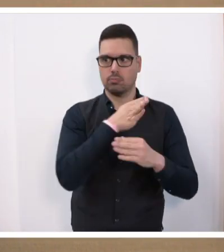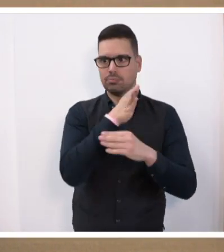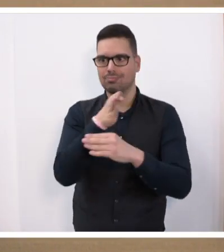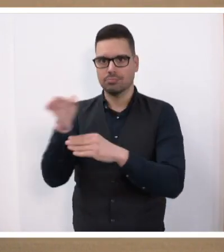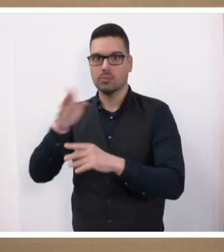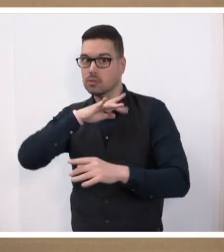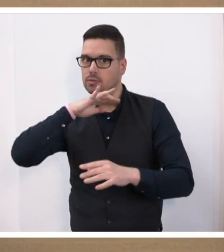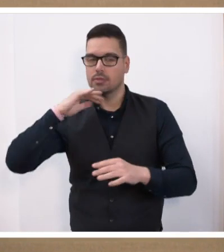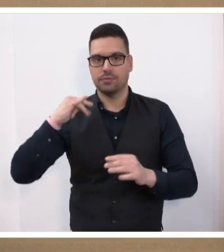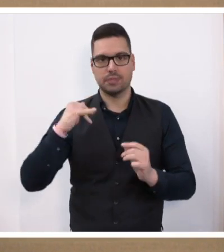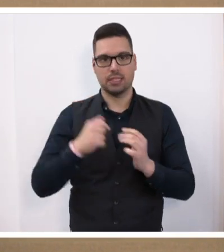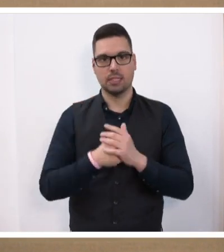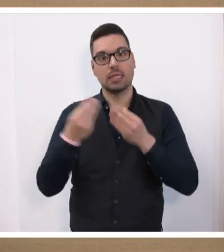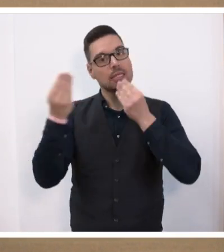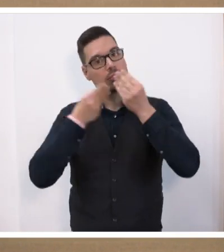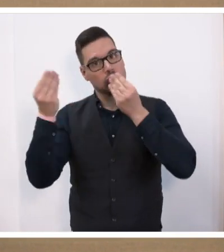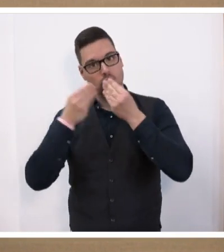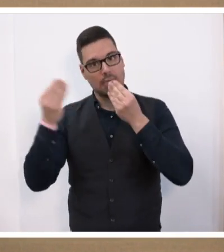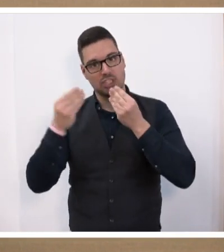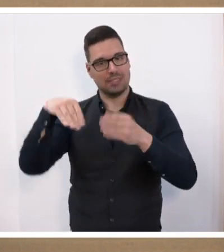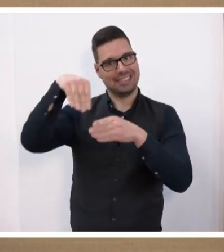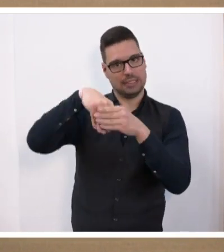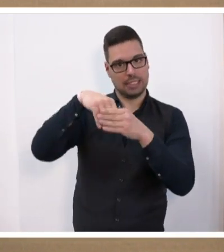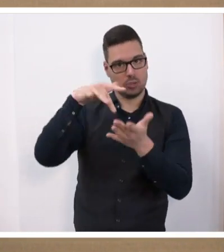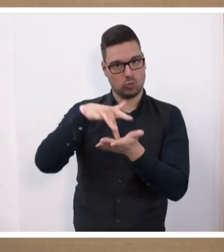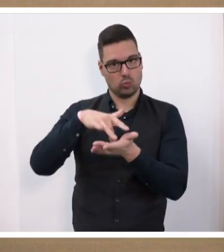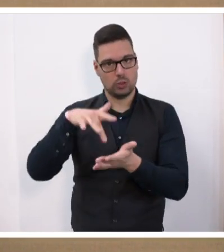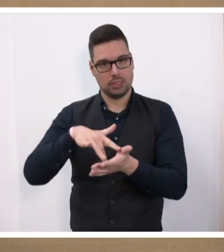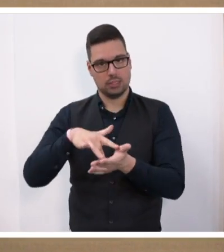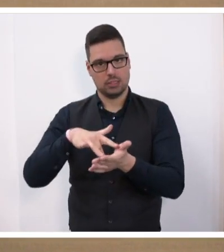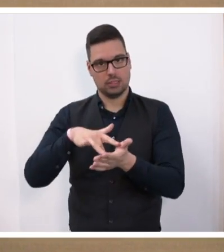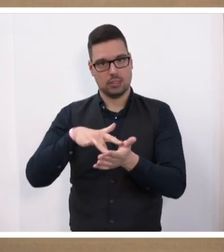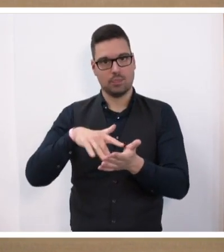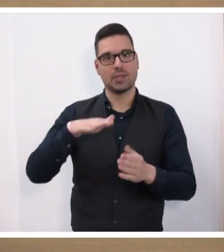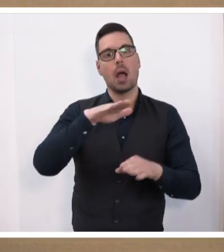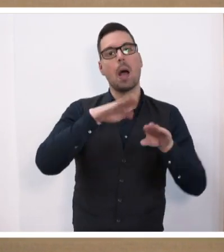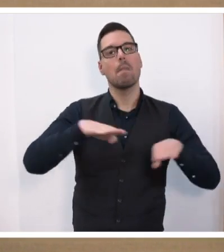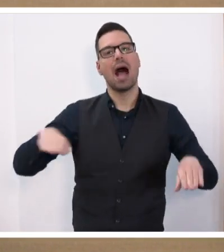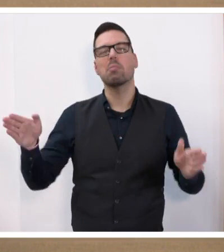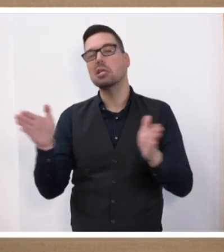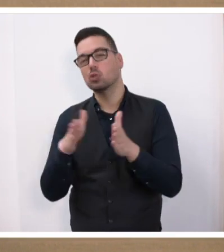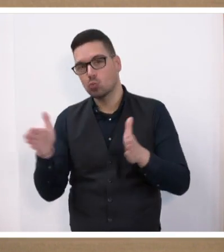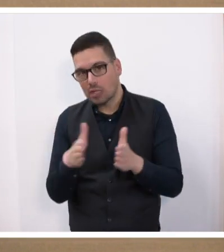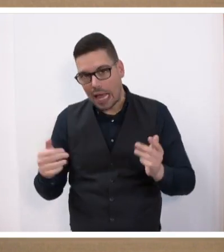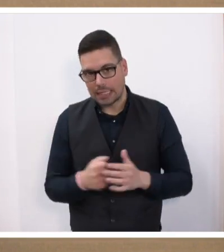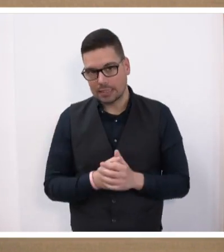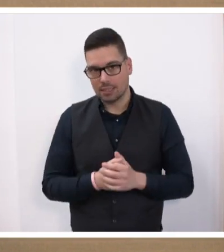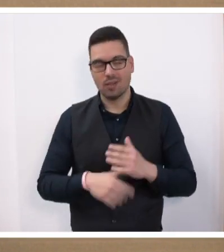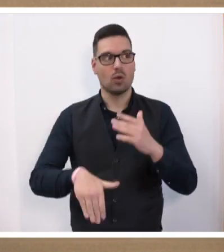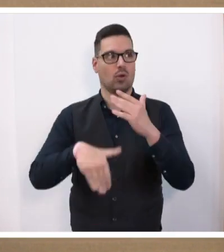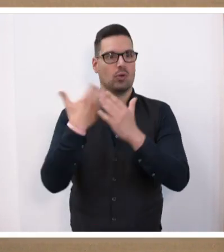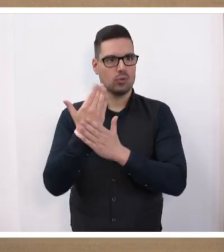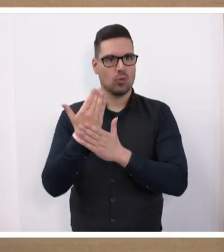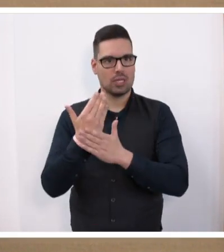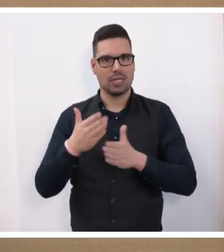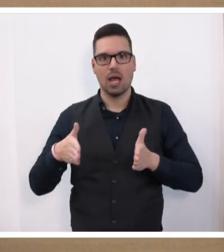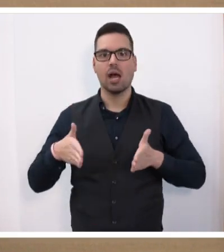dort unter anderem dann zu Gesprächen, weil es darum ging, sage und schreibe, der Parkplatz war zu klein, der Fortwerke. Es ging um neue Zu- und